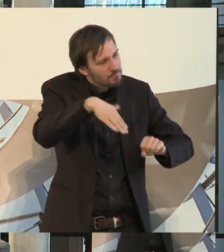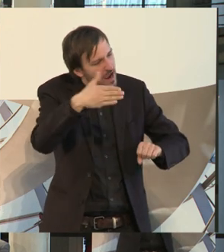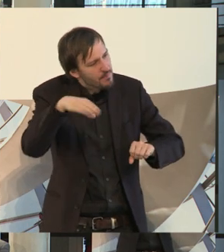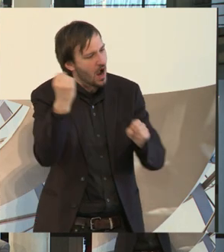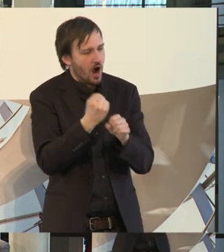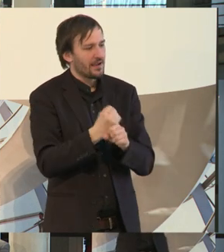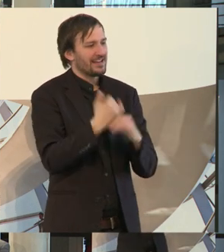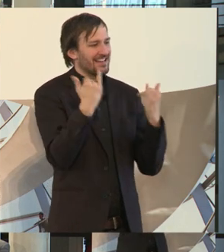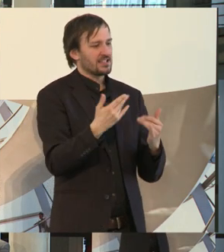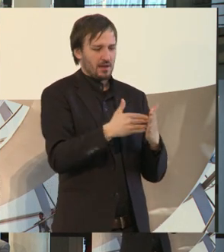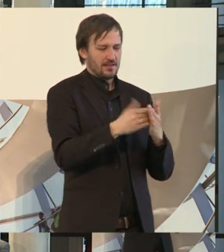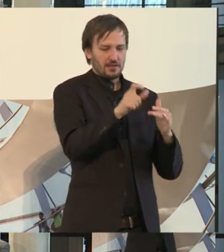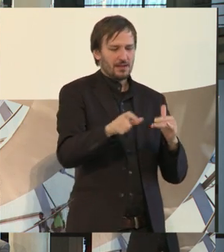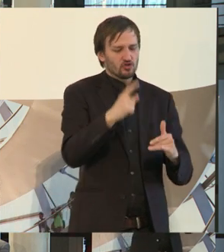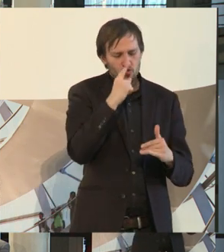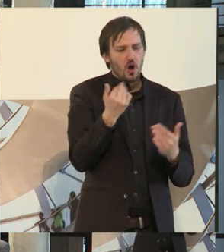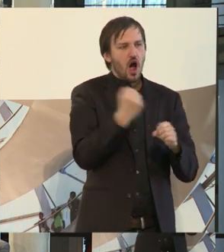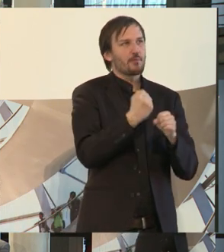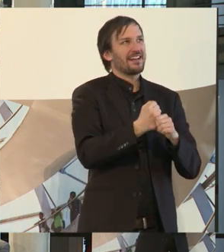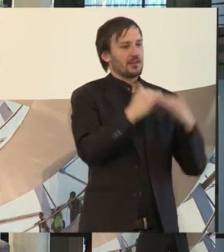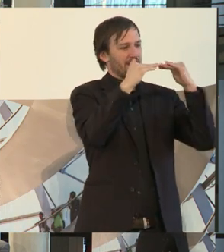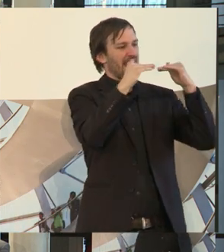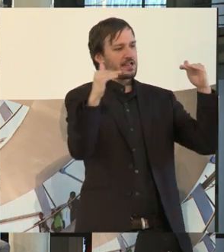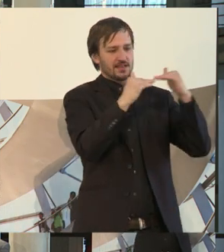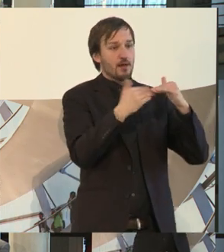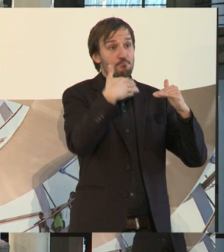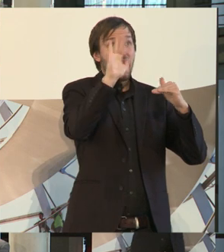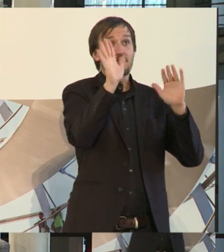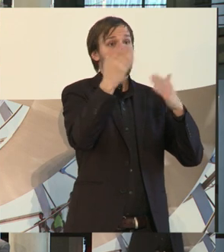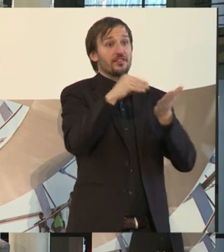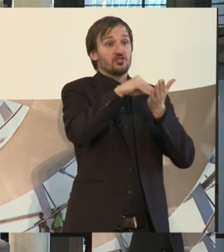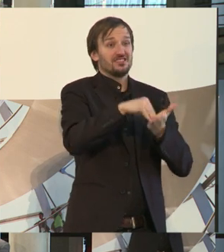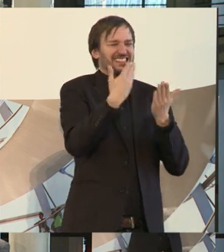Das möchte ich gerne mal auch zu Bedenken geben. Dankeschön. Danke, der Herr da hinten, bitte.